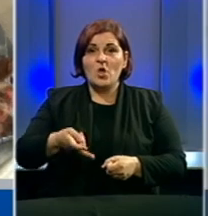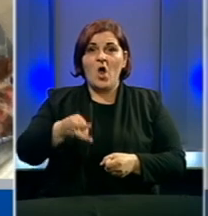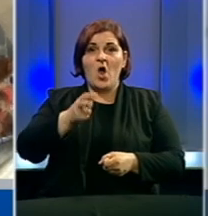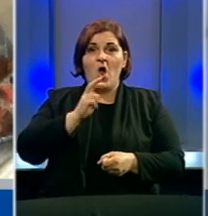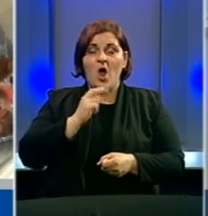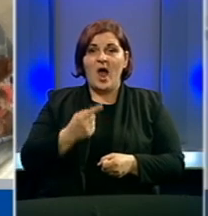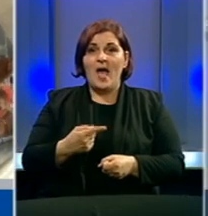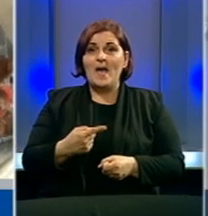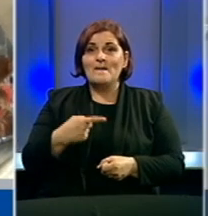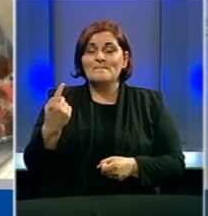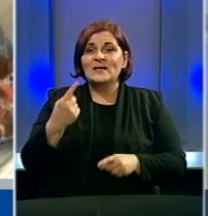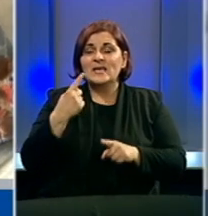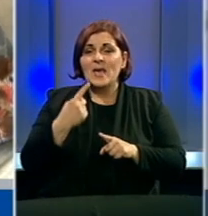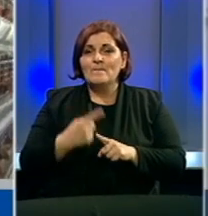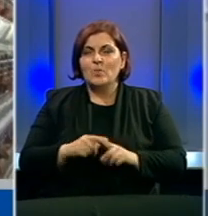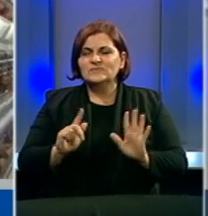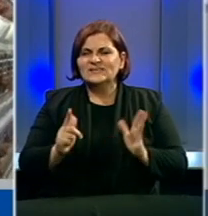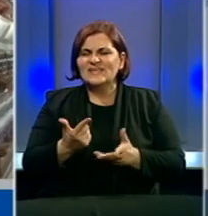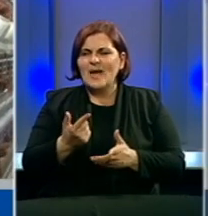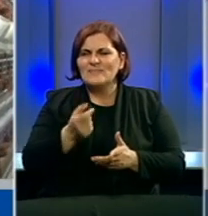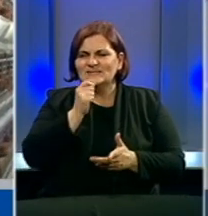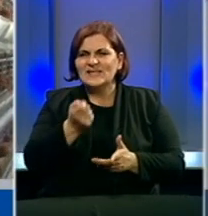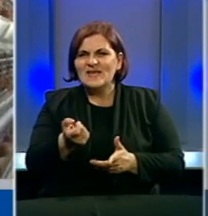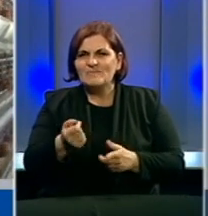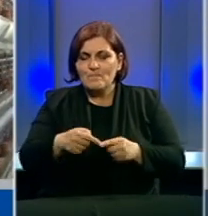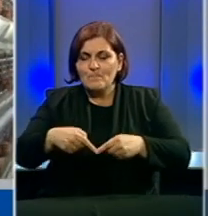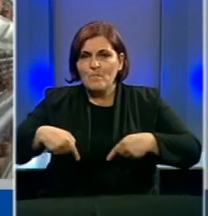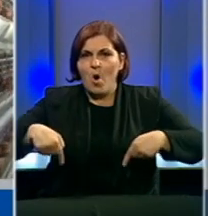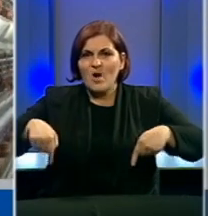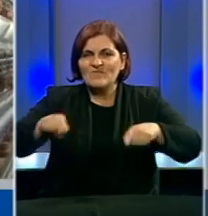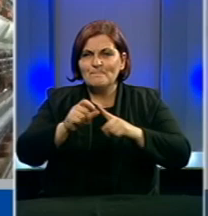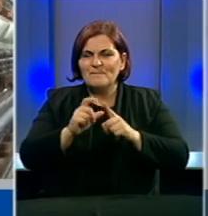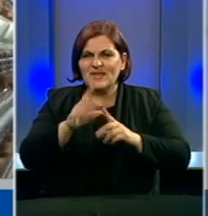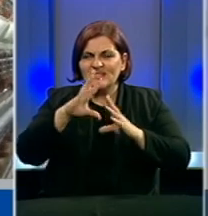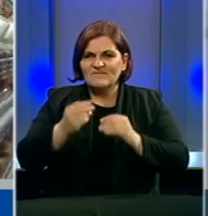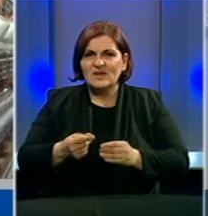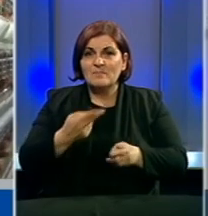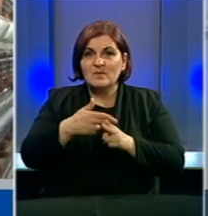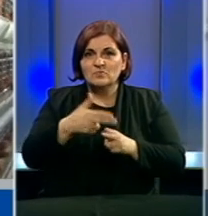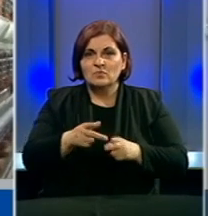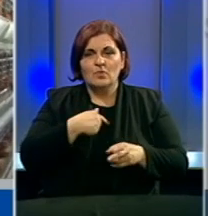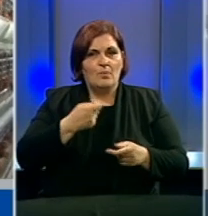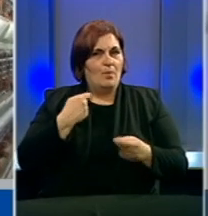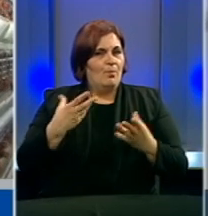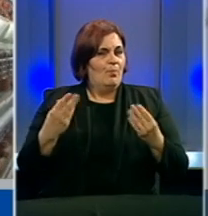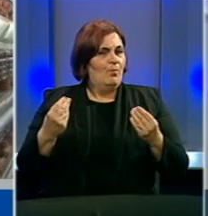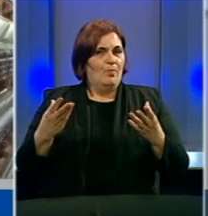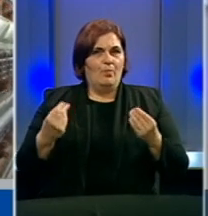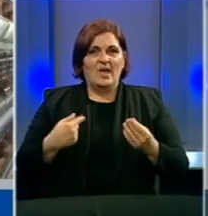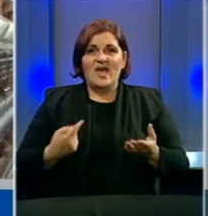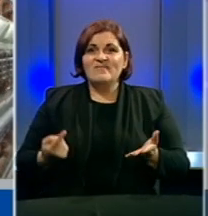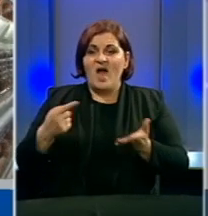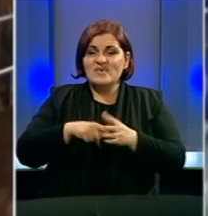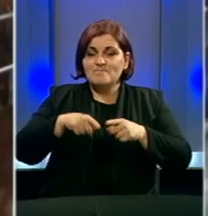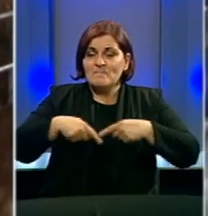Marku plus 17 feniga PDV-a po kvadratu da bi on meni došli densificirati. To je za mene bilo puno, ja imam skoro hiljad